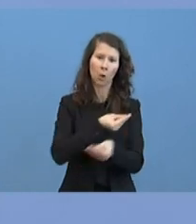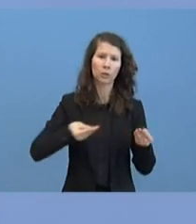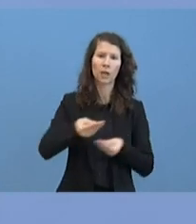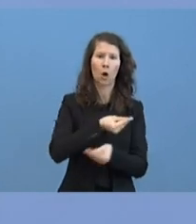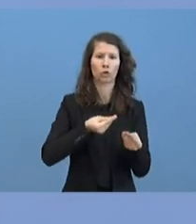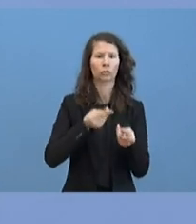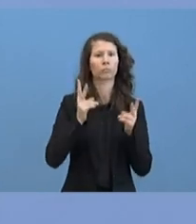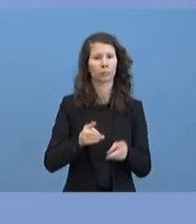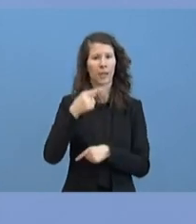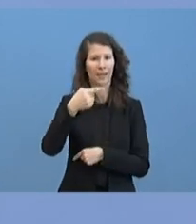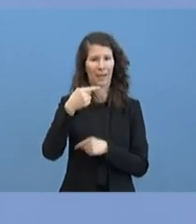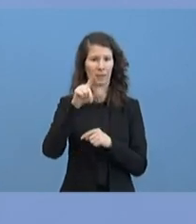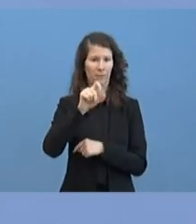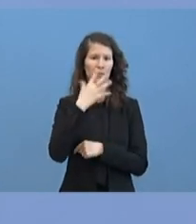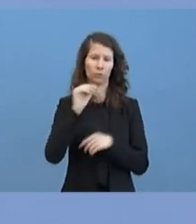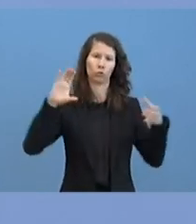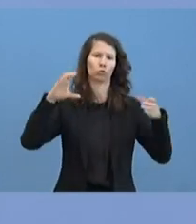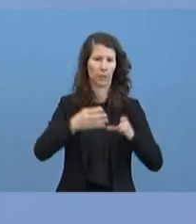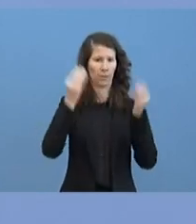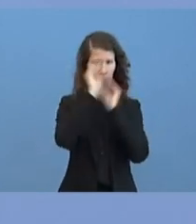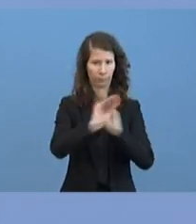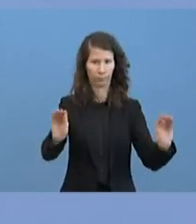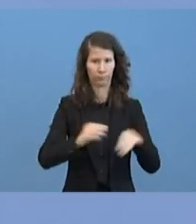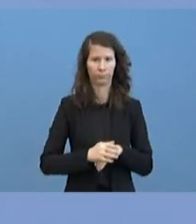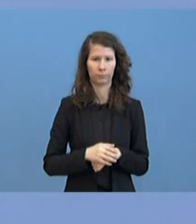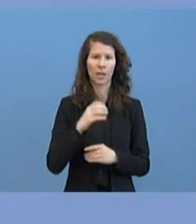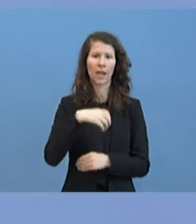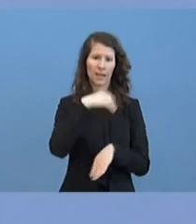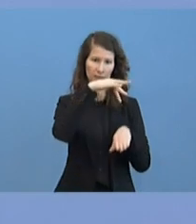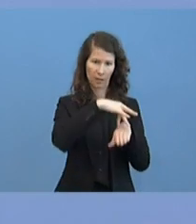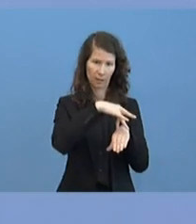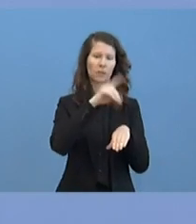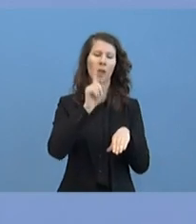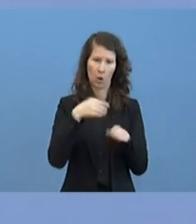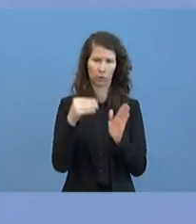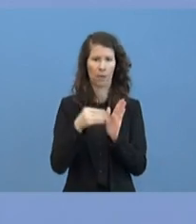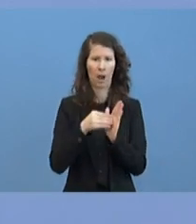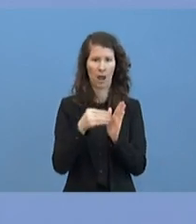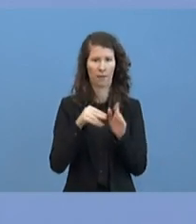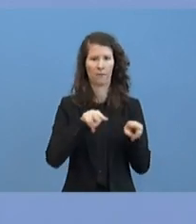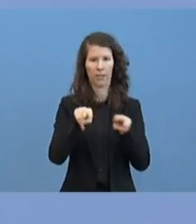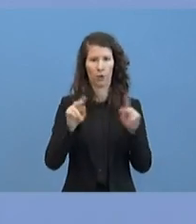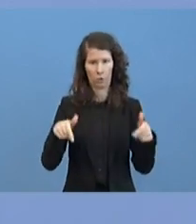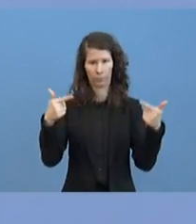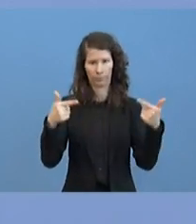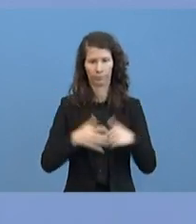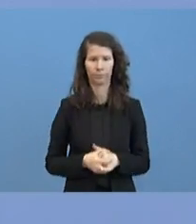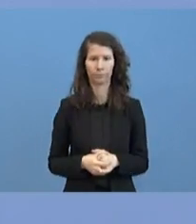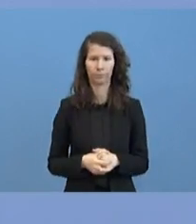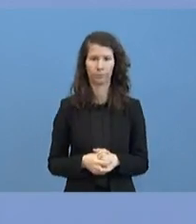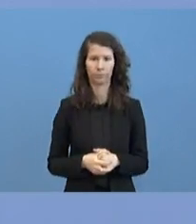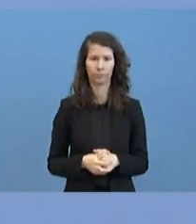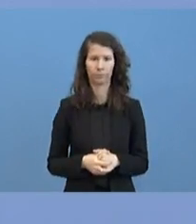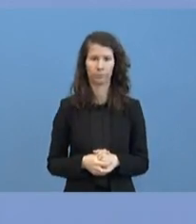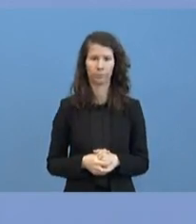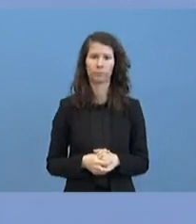G20 geplant. Die Bundeskanzlerin wird ebenso zugeschaltet. Und ja, es ist absolut richtig,